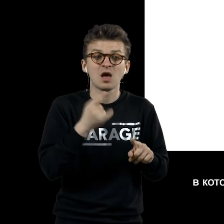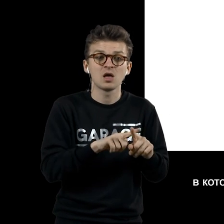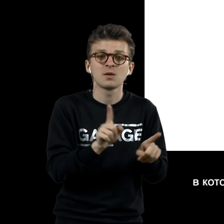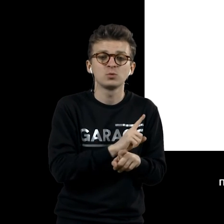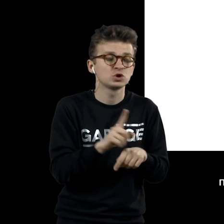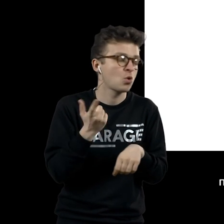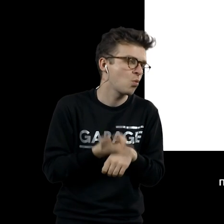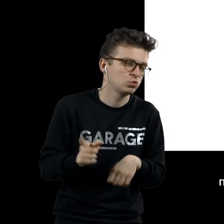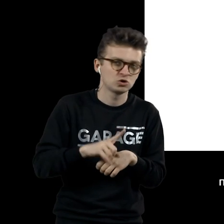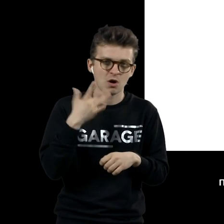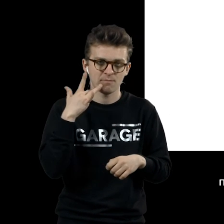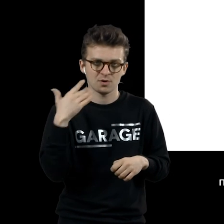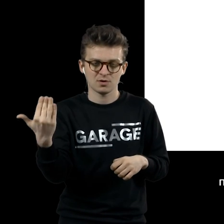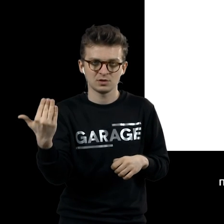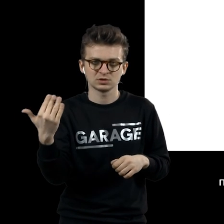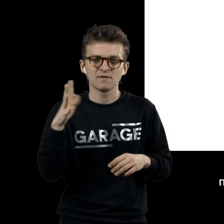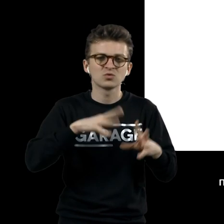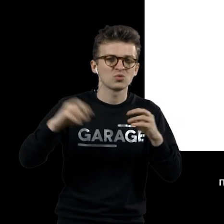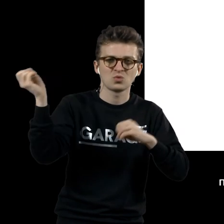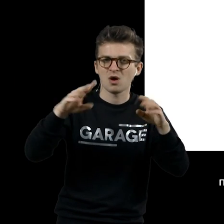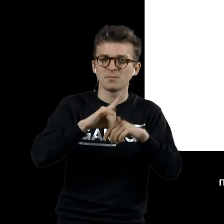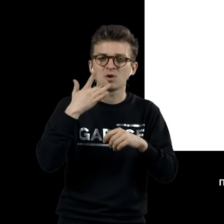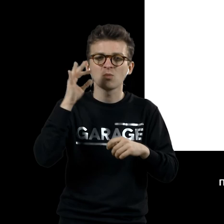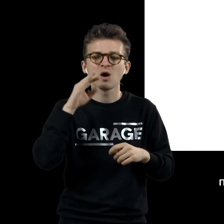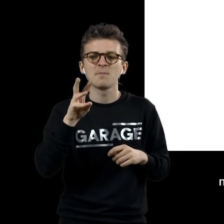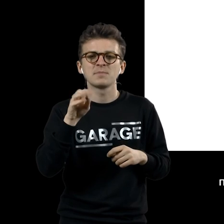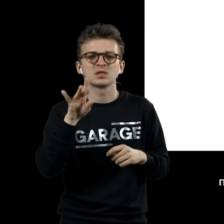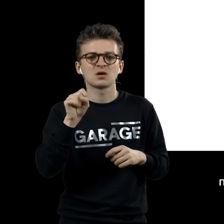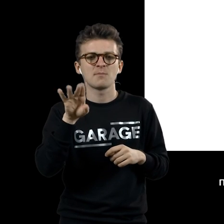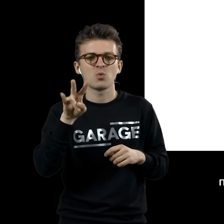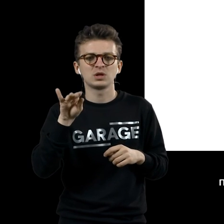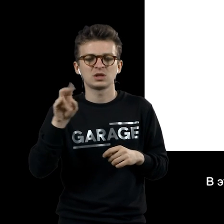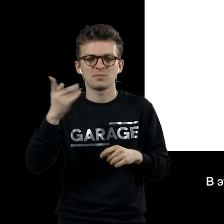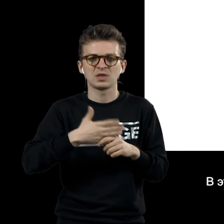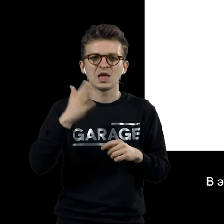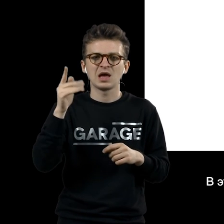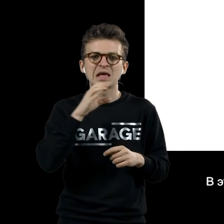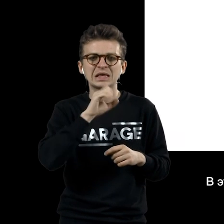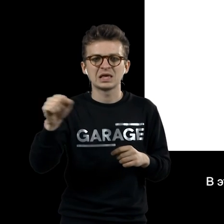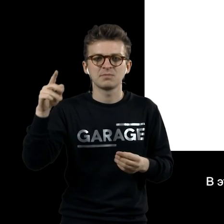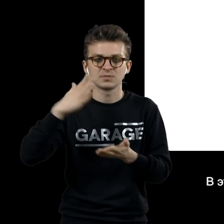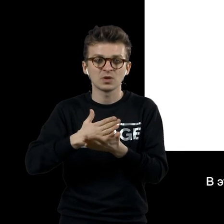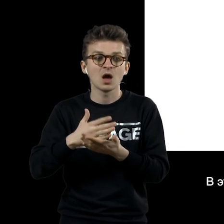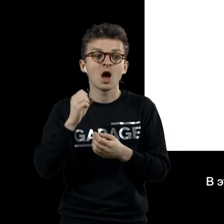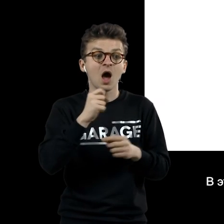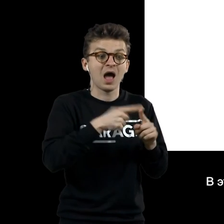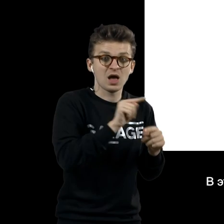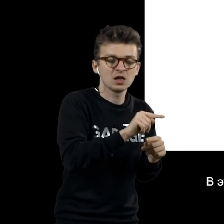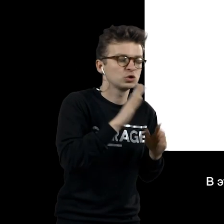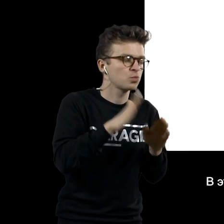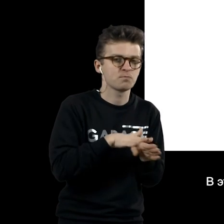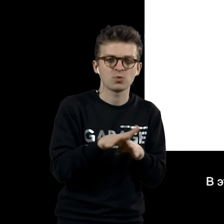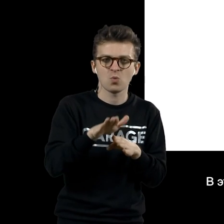американский, потому что, если вы были в Метрополитоне, вы помните, там стоит египетский храм целиком. В этом музее стоит целиком индийский храм,